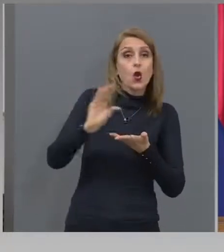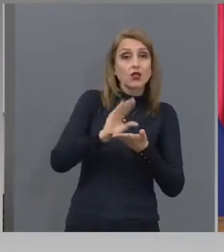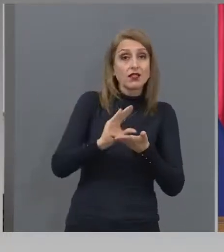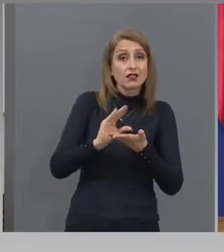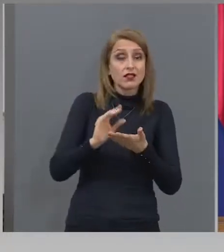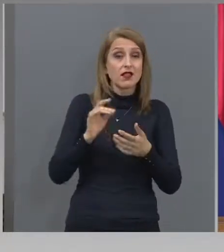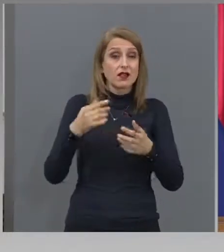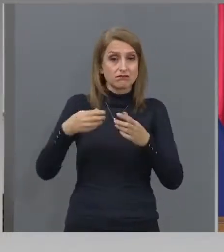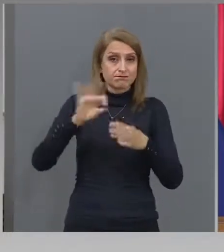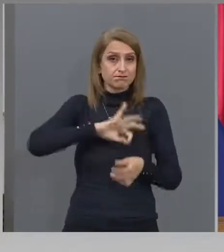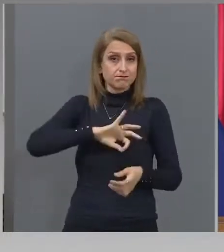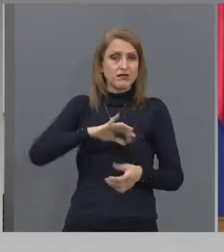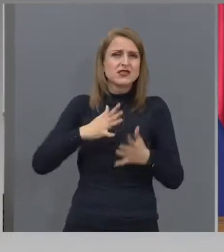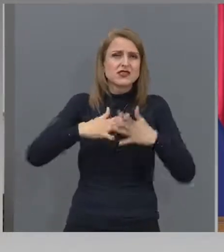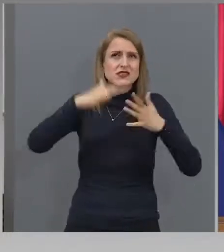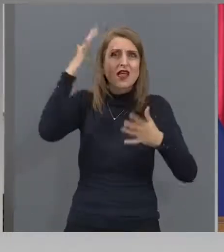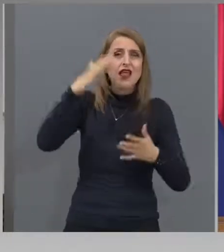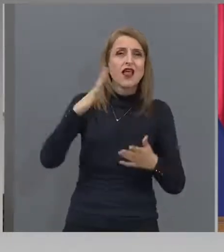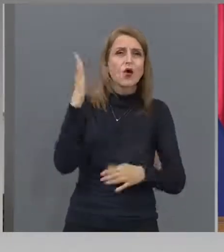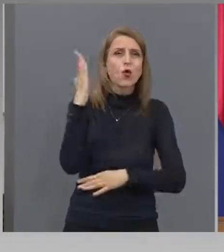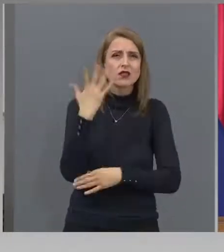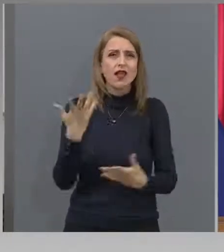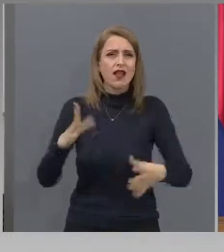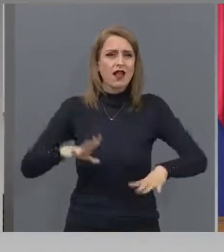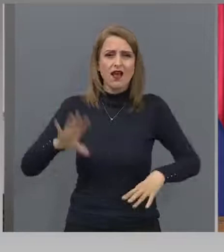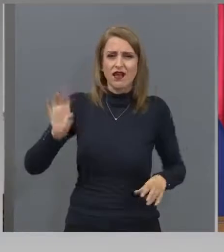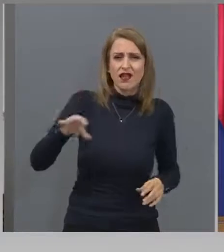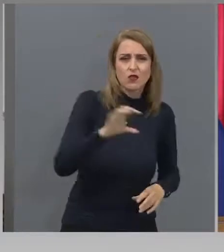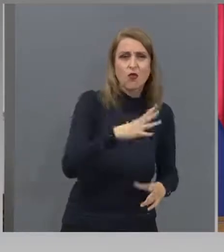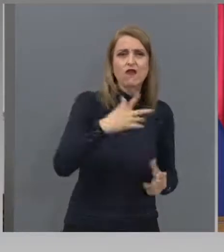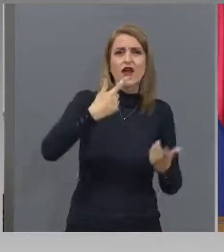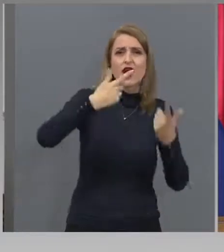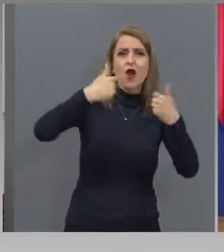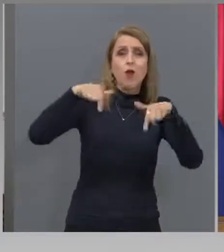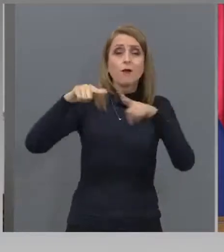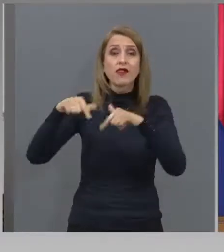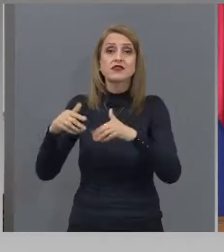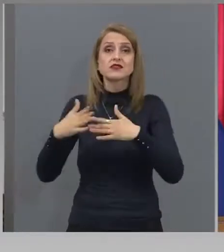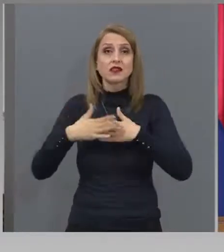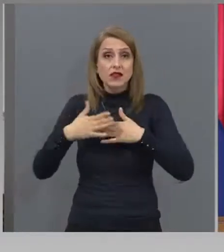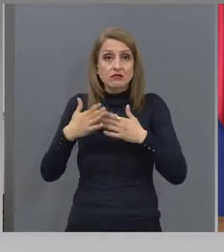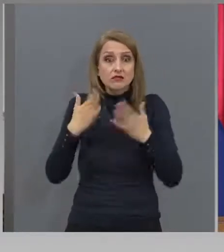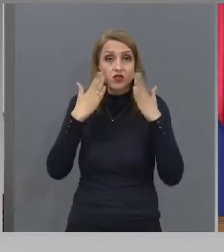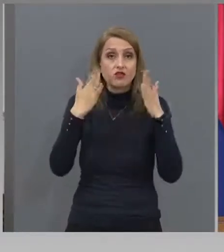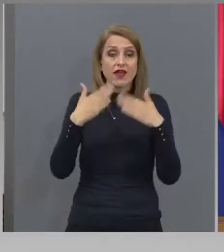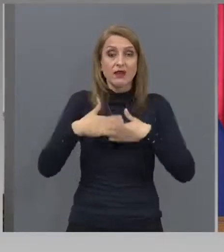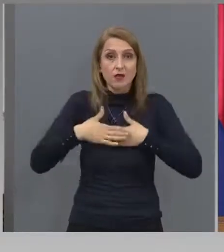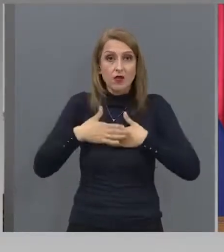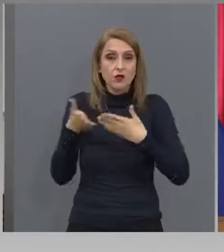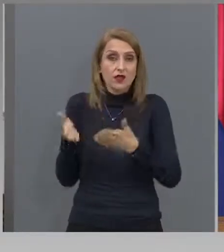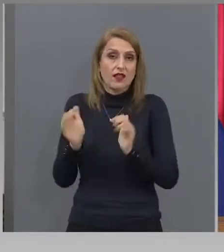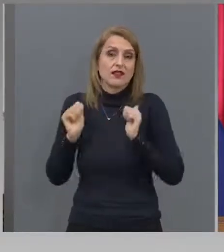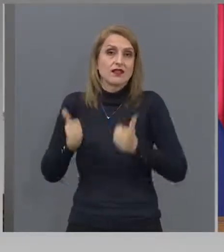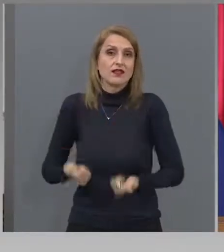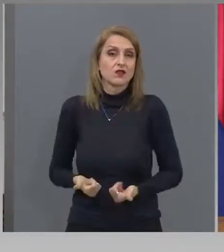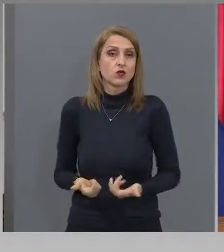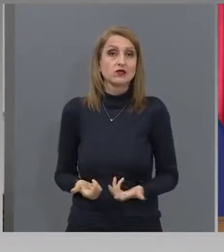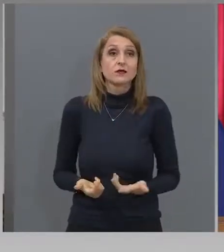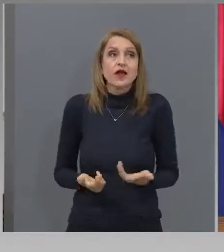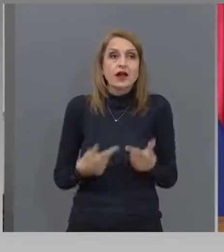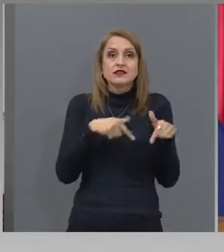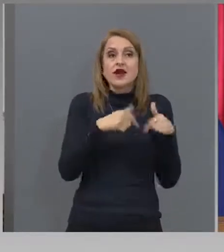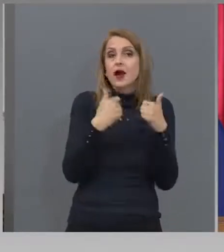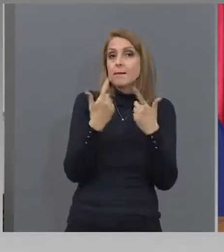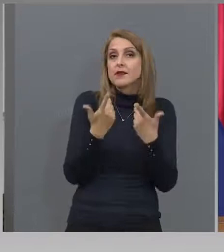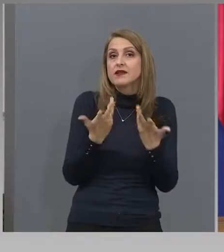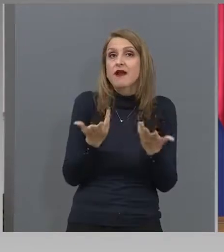хотели, цели градове, цели области живеят от туризма. Ама ето, зададат въпроси. Как ще го провериш